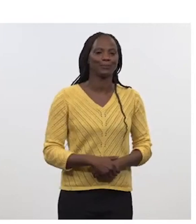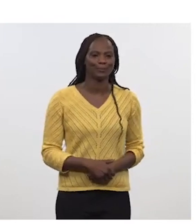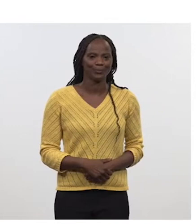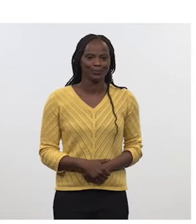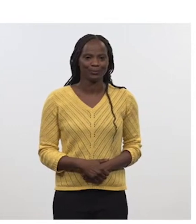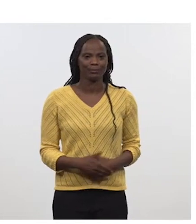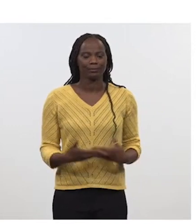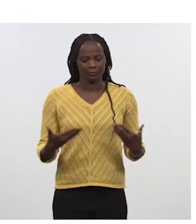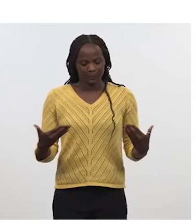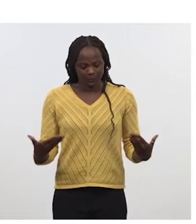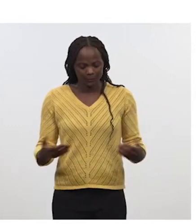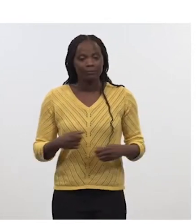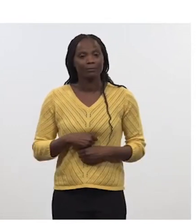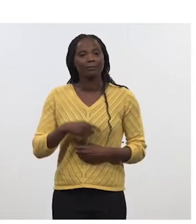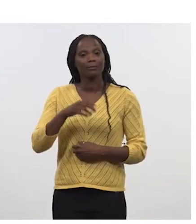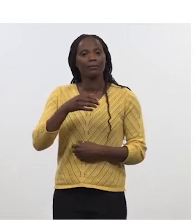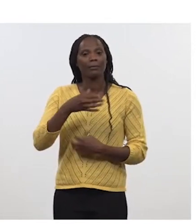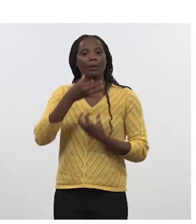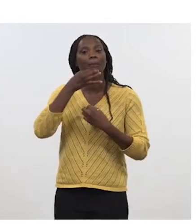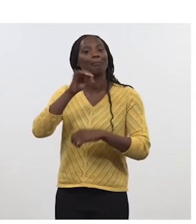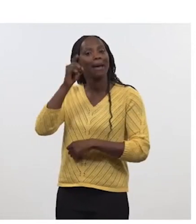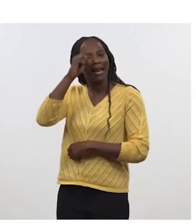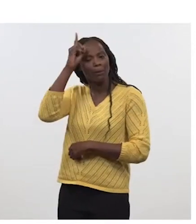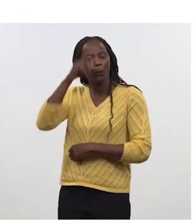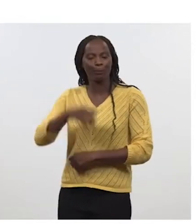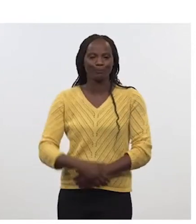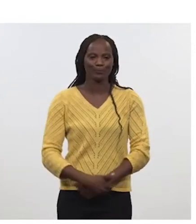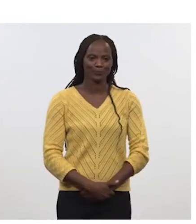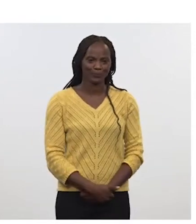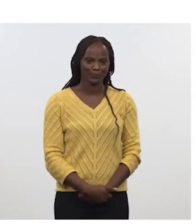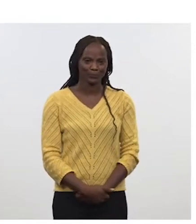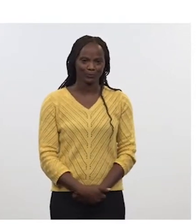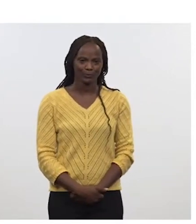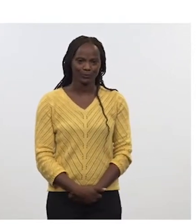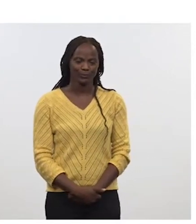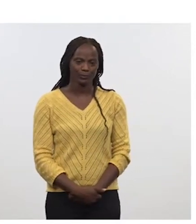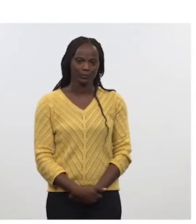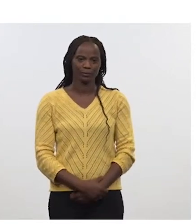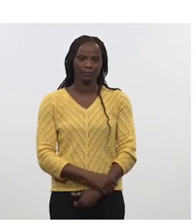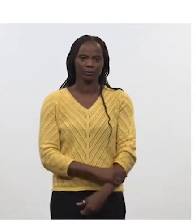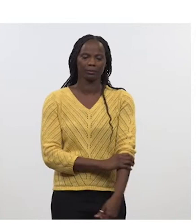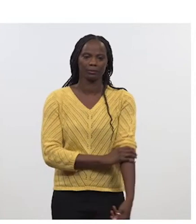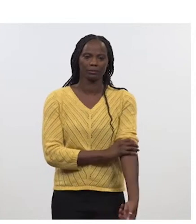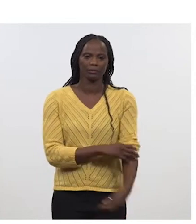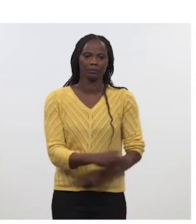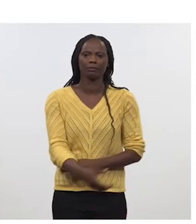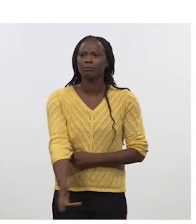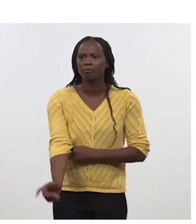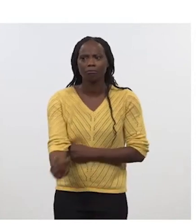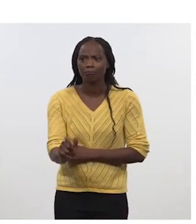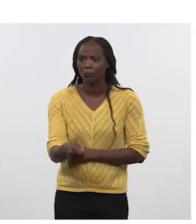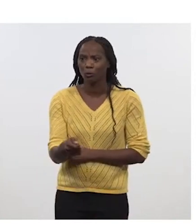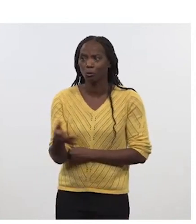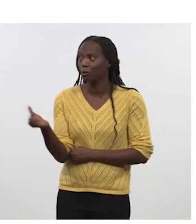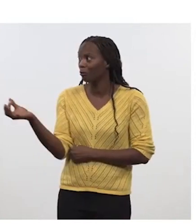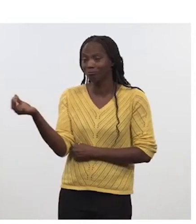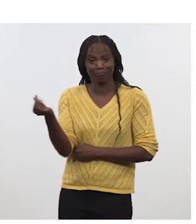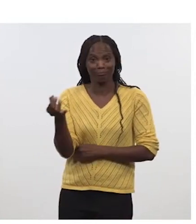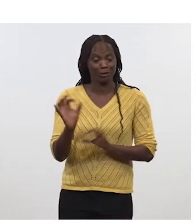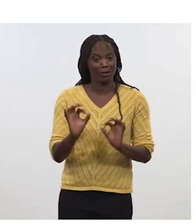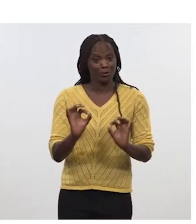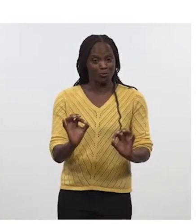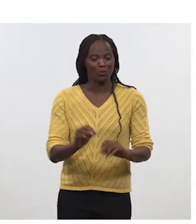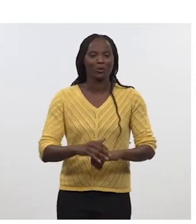En effet, les salles, c'est là... Oui, tout a déjà été dit. Donc, il y a des propositions